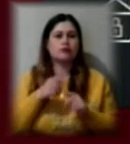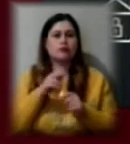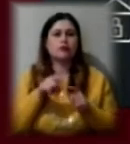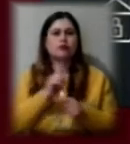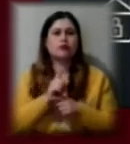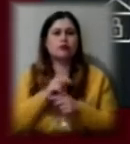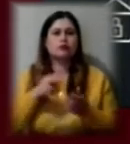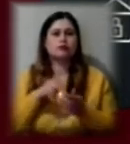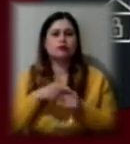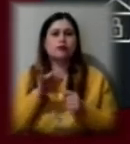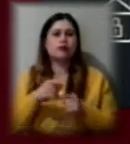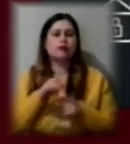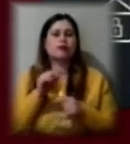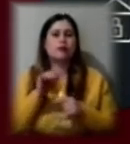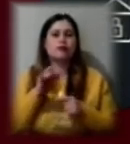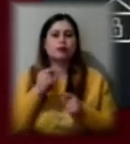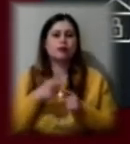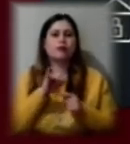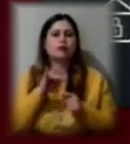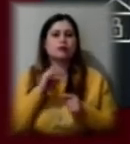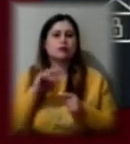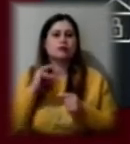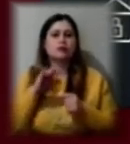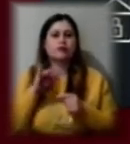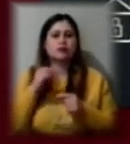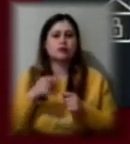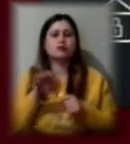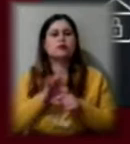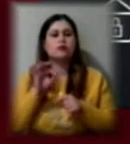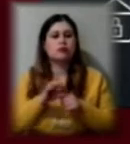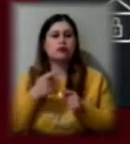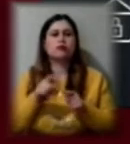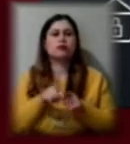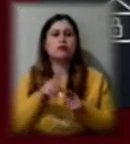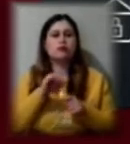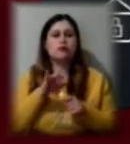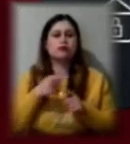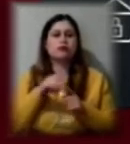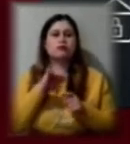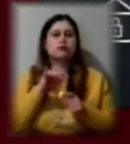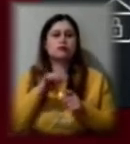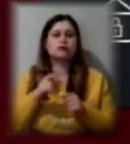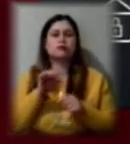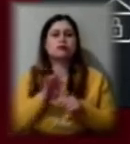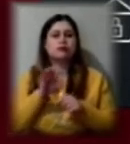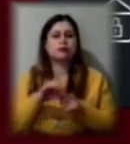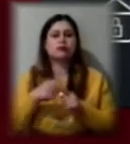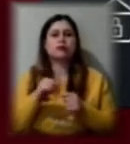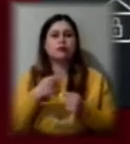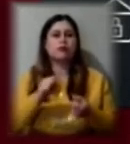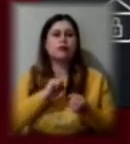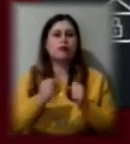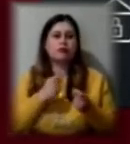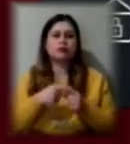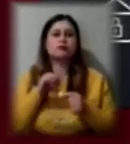запобігання епідемічним та іншим інфекційним захворюванням, а також масовим неінфекційним захворюванням, отруєнням і боротьби з ними, якщо